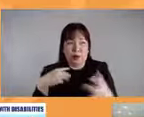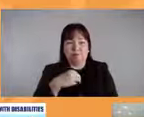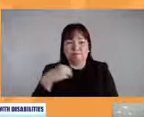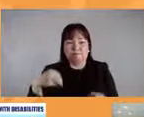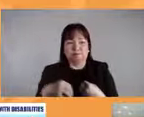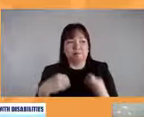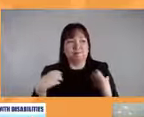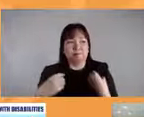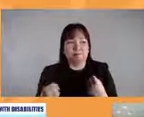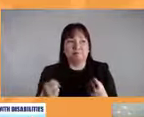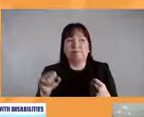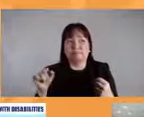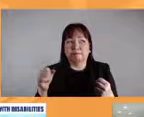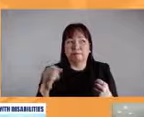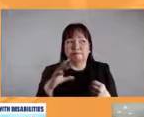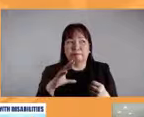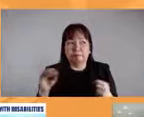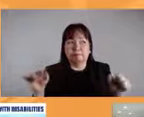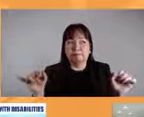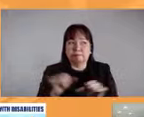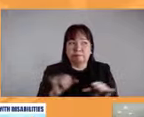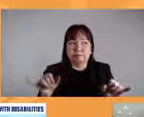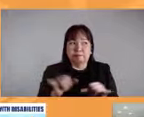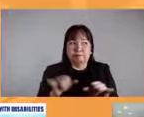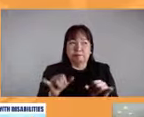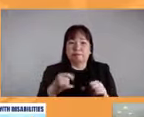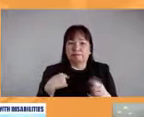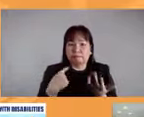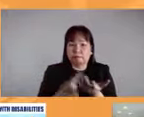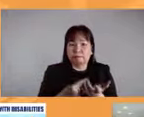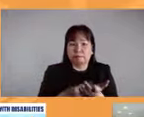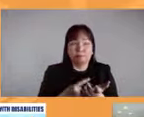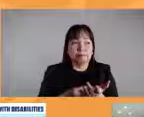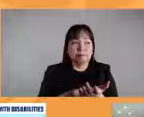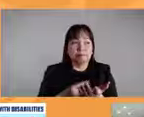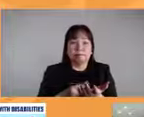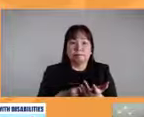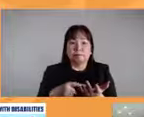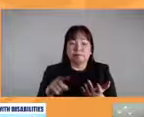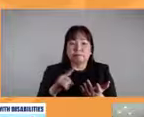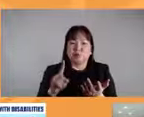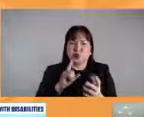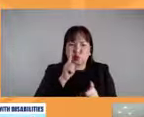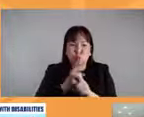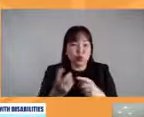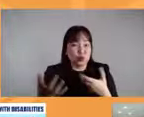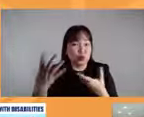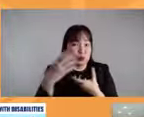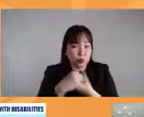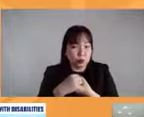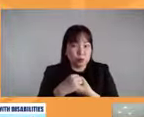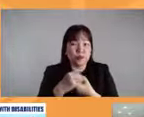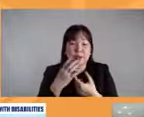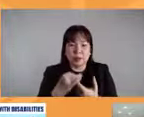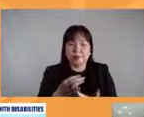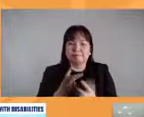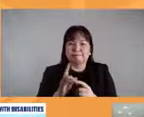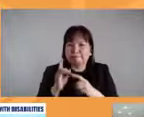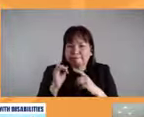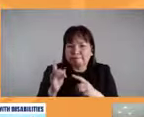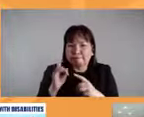At meron din kami, kasi pinag-usapan natin dito, ang participasyon or ang pakikilahok.